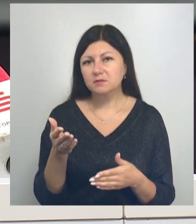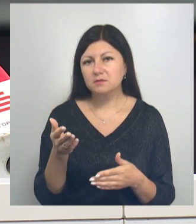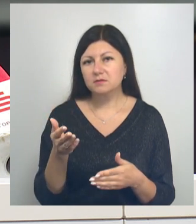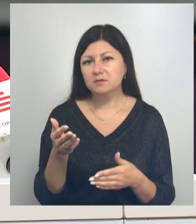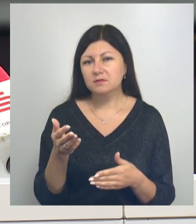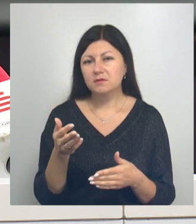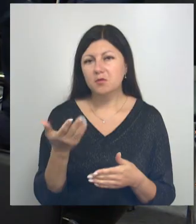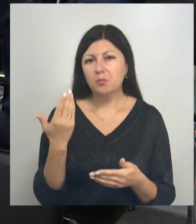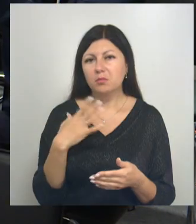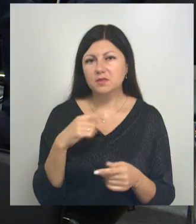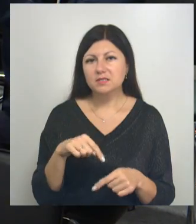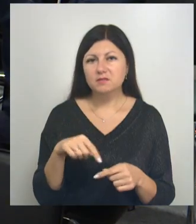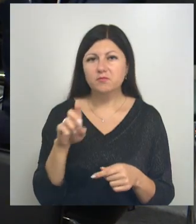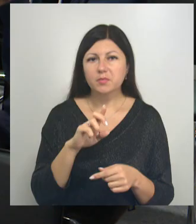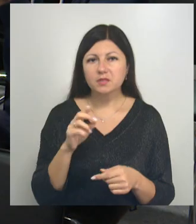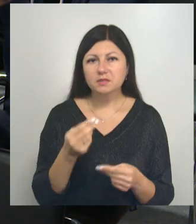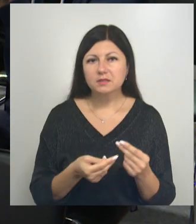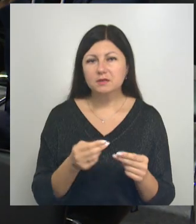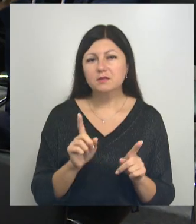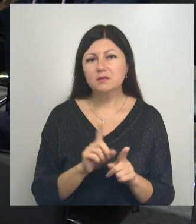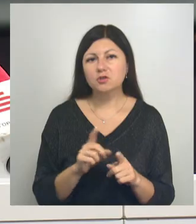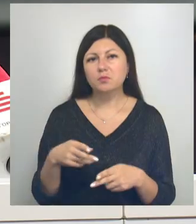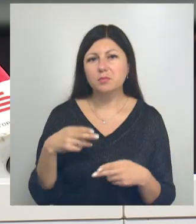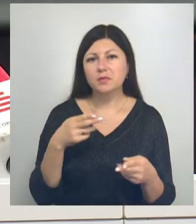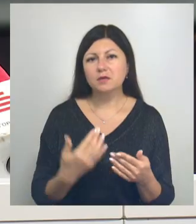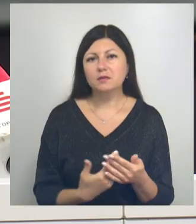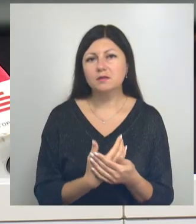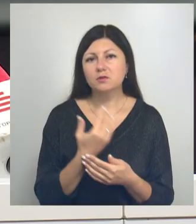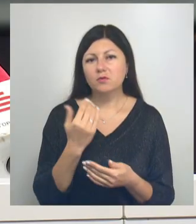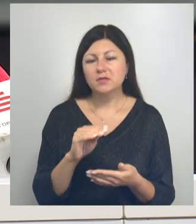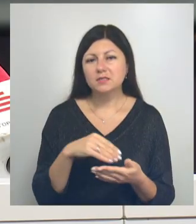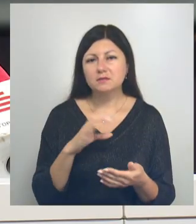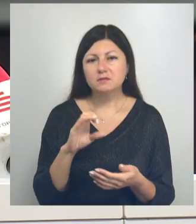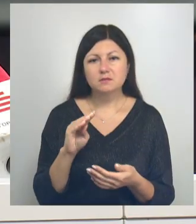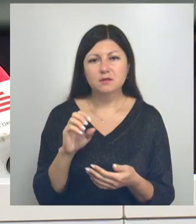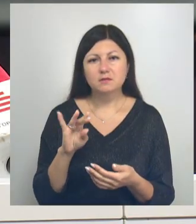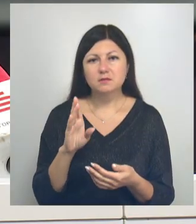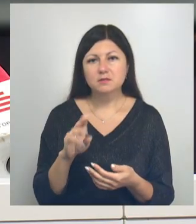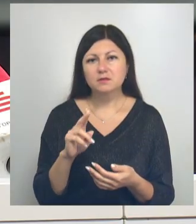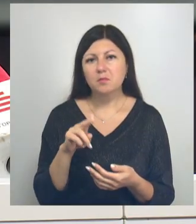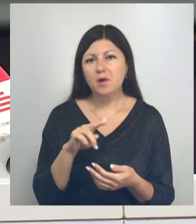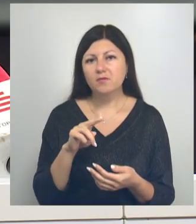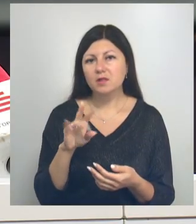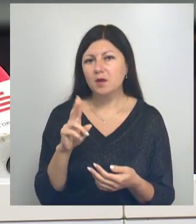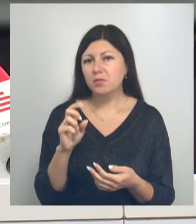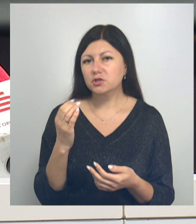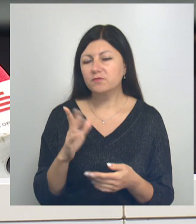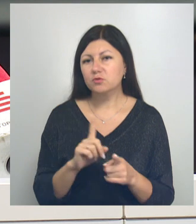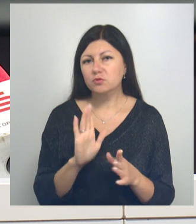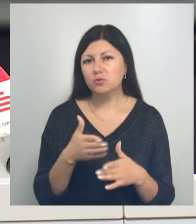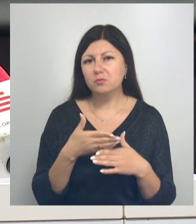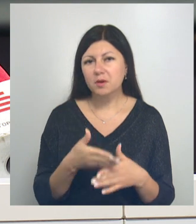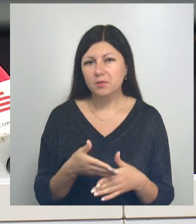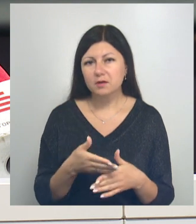Некоторое время играл здесь, в Белгороде у нас. Также приехал еще у нас новый статистик. Это Павел Абашев, он будет тоже помогать, потому что